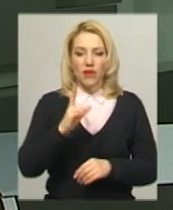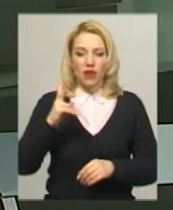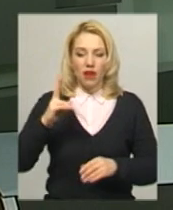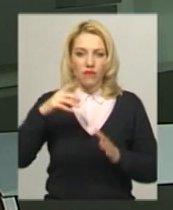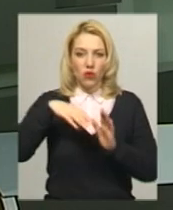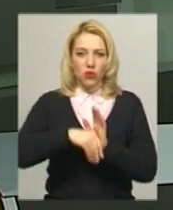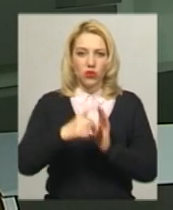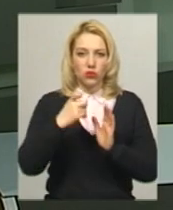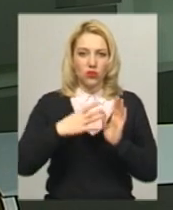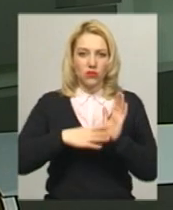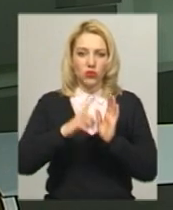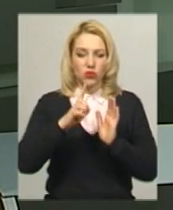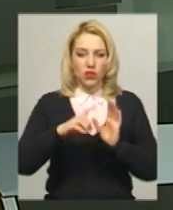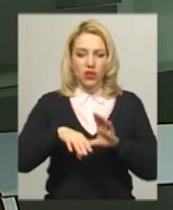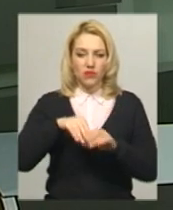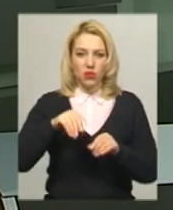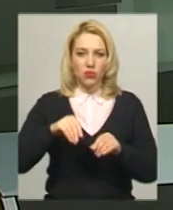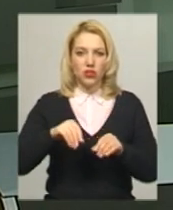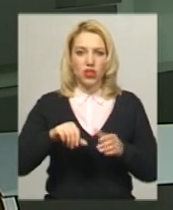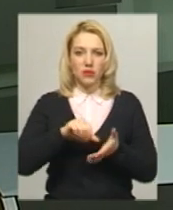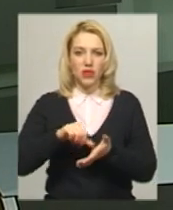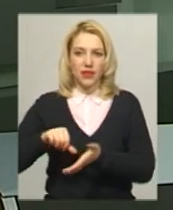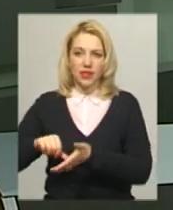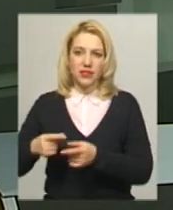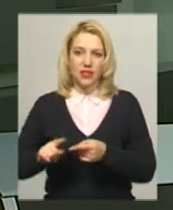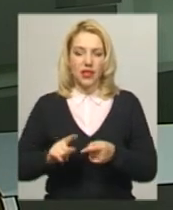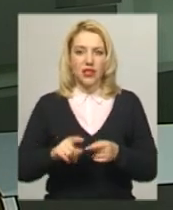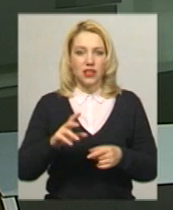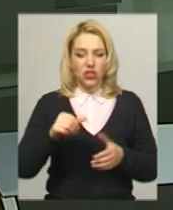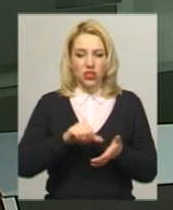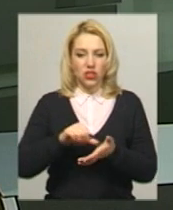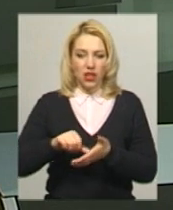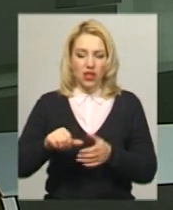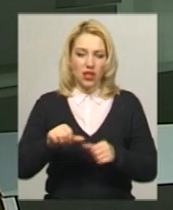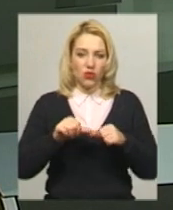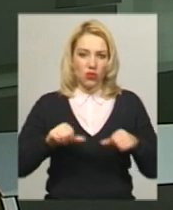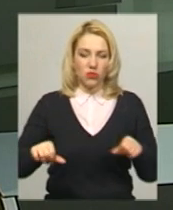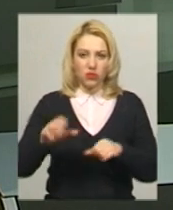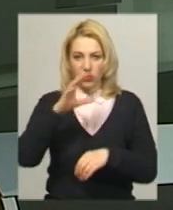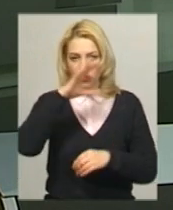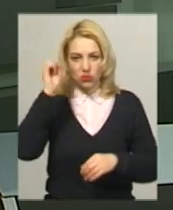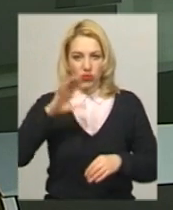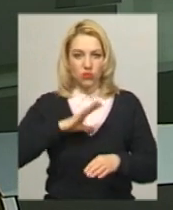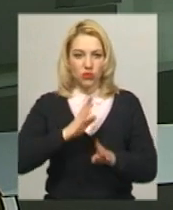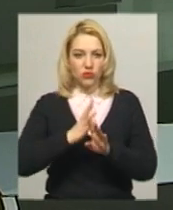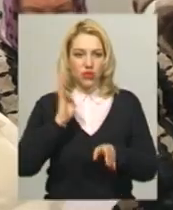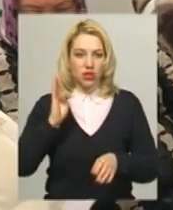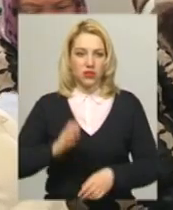191 виборча дільниця. Члени виборчих комісій із ночі стояли в черзі. Більше бачила Анастасія Олексюк.